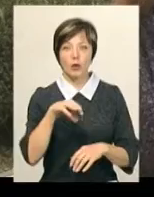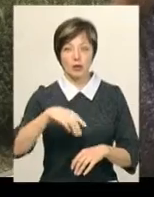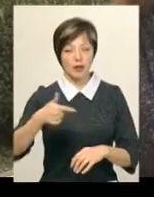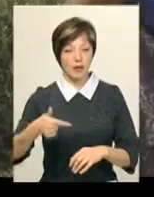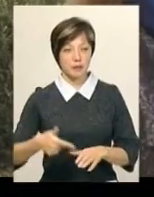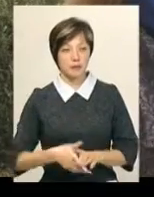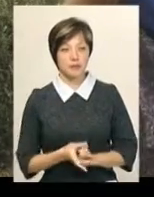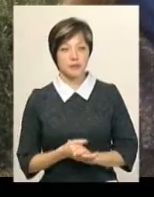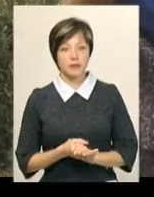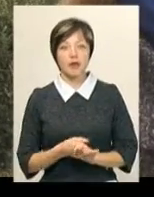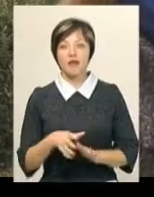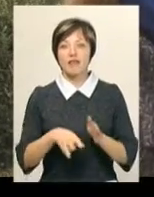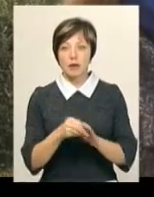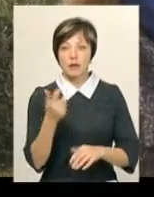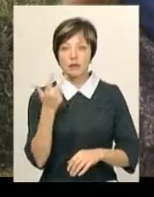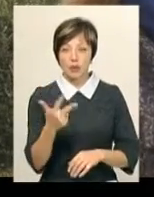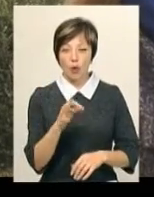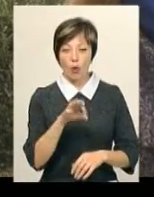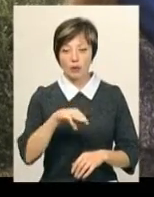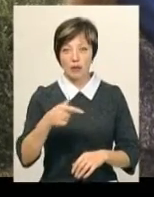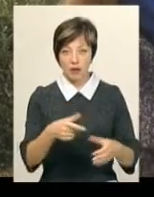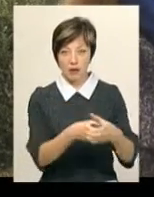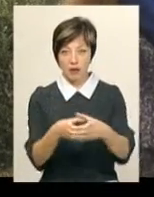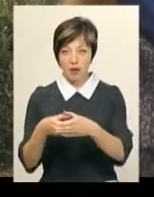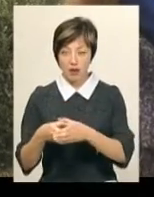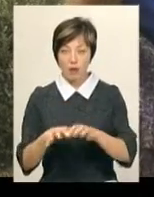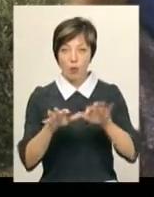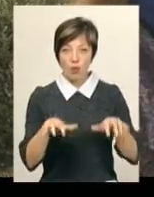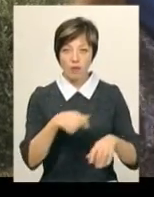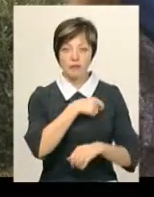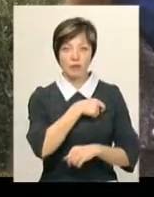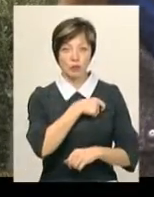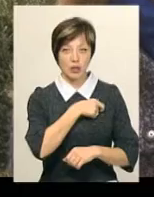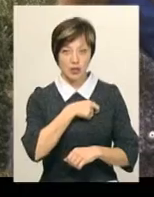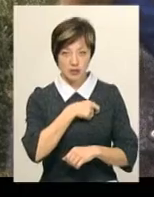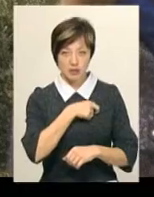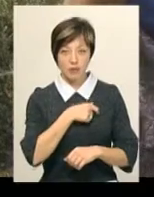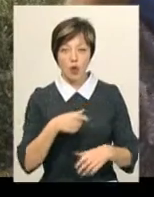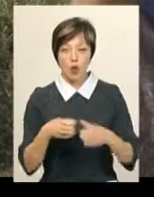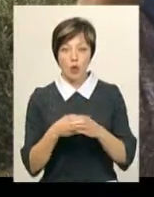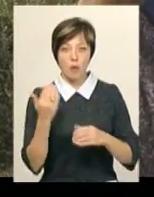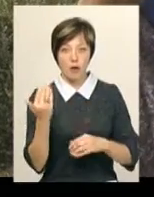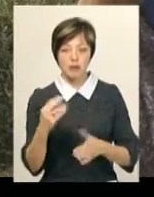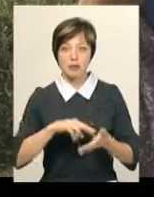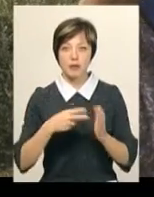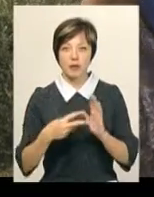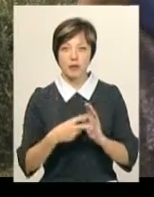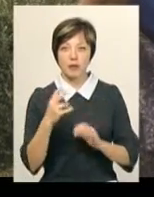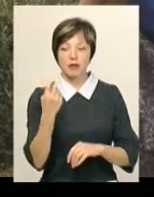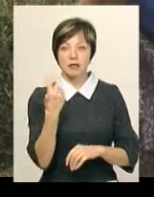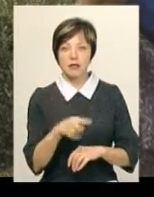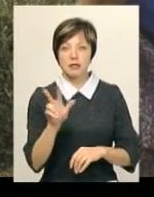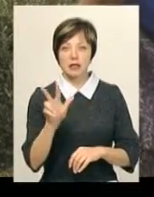територіальних громад. Вибори в цих трьох об'єднаних територіальних громадах на голову та депутатів громади заплановані на